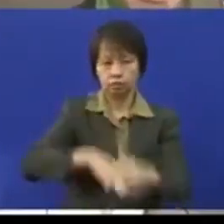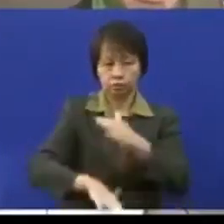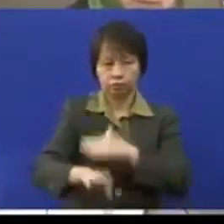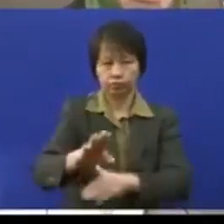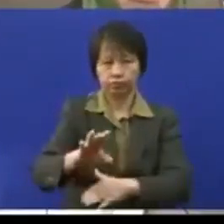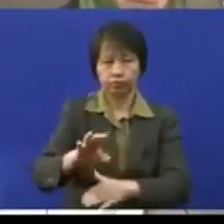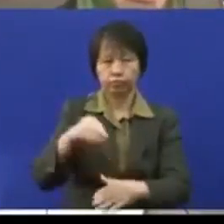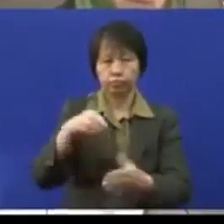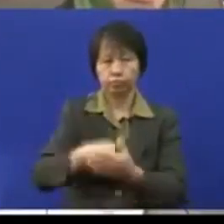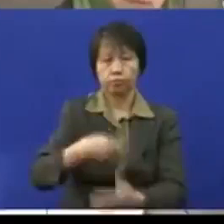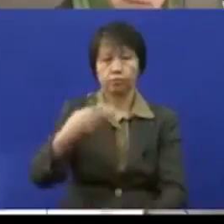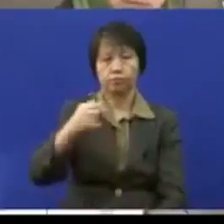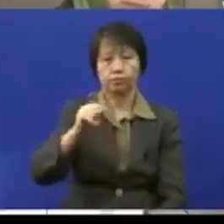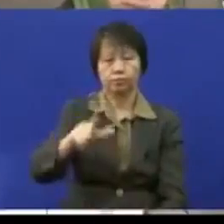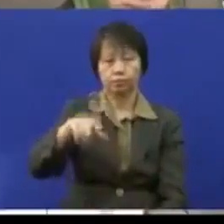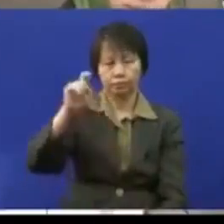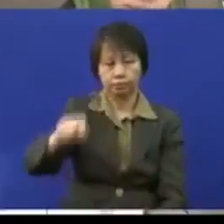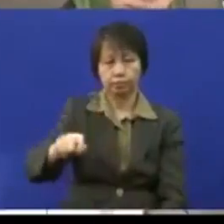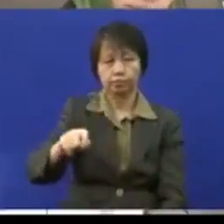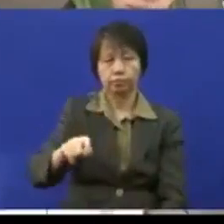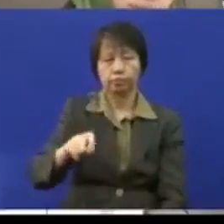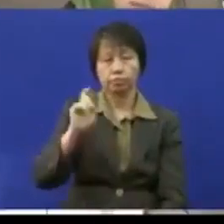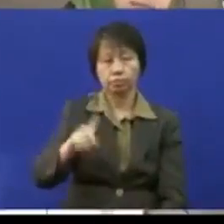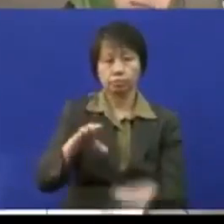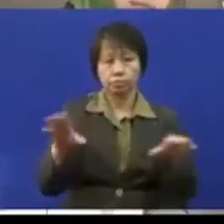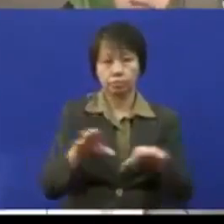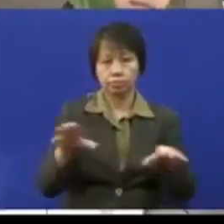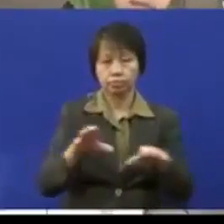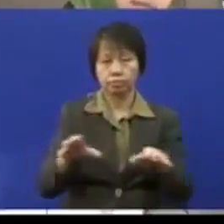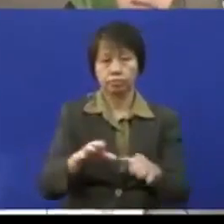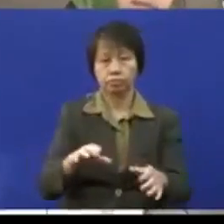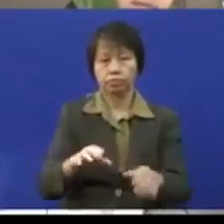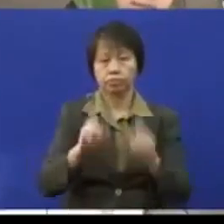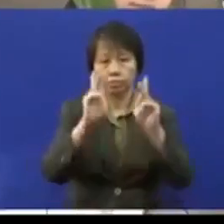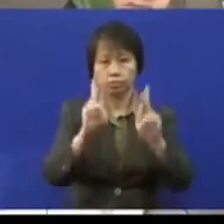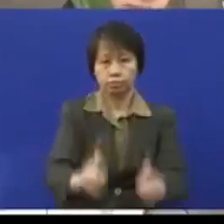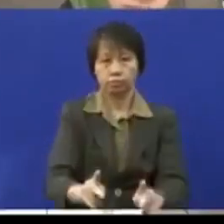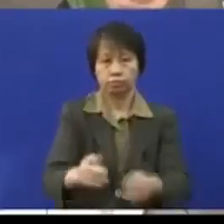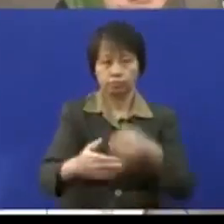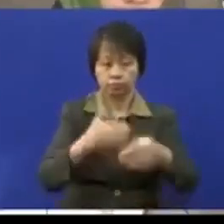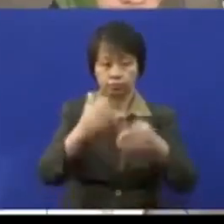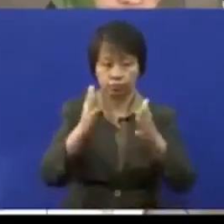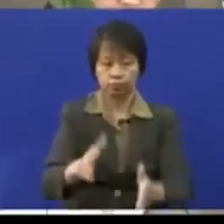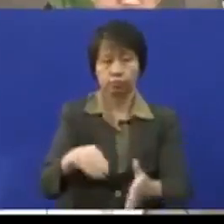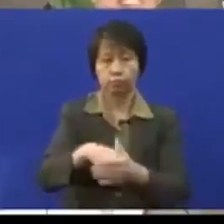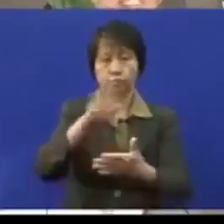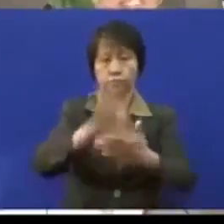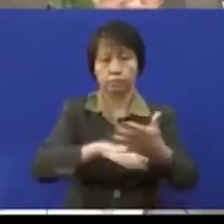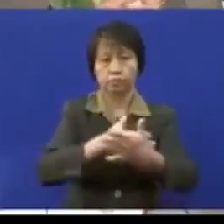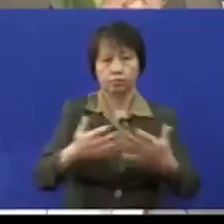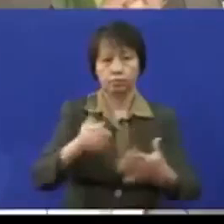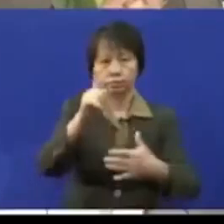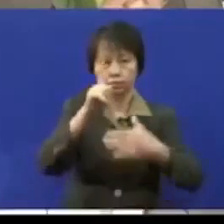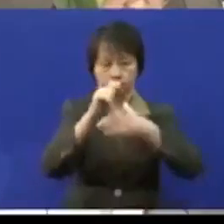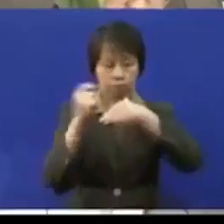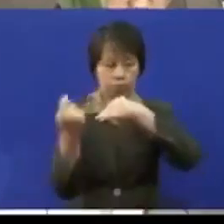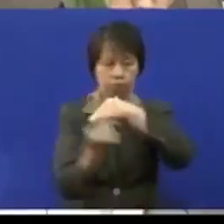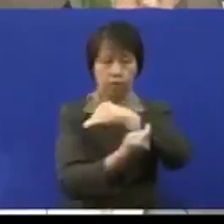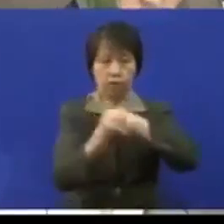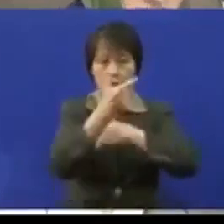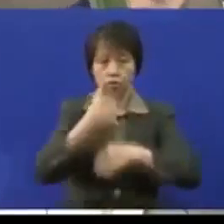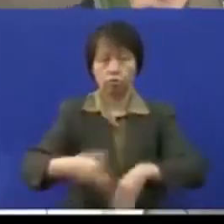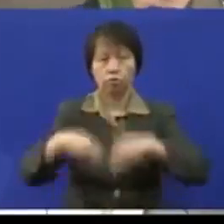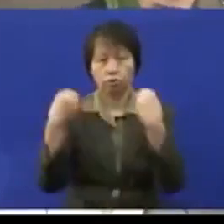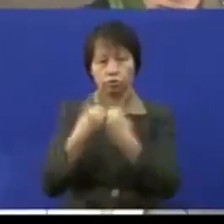perkara yang boleh yang mesti dibuat oleh pihak pemaju dalam merangka sesuatu taman itu memandangkan